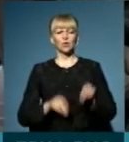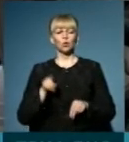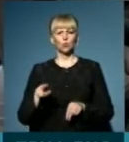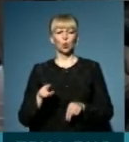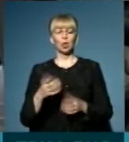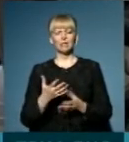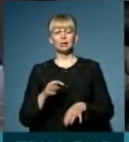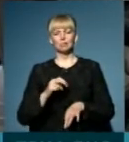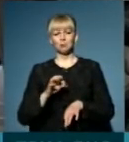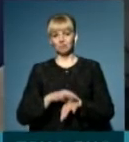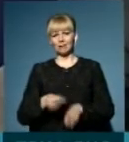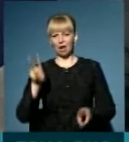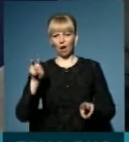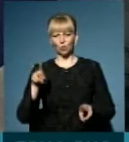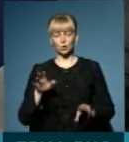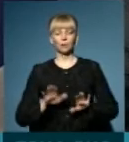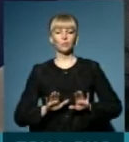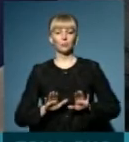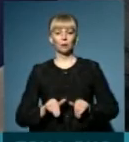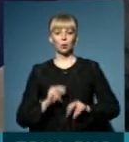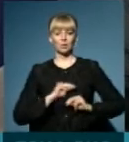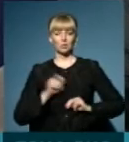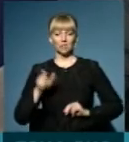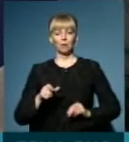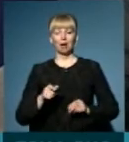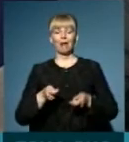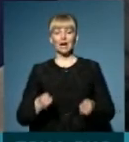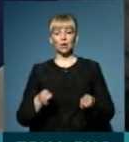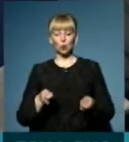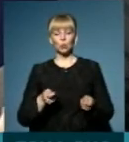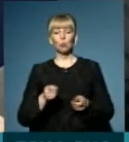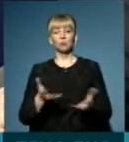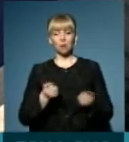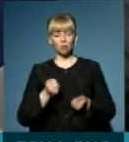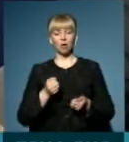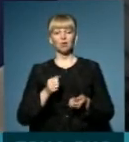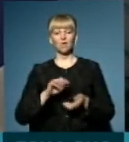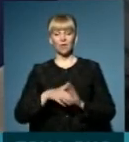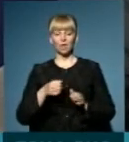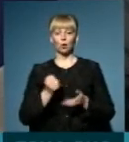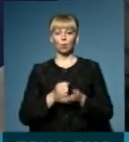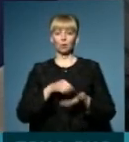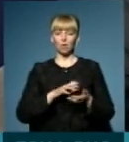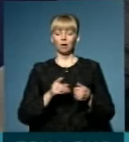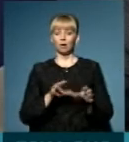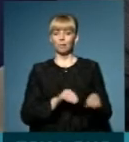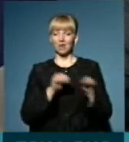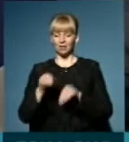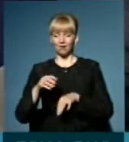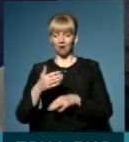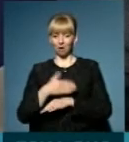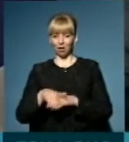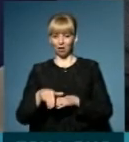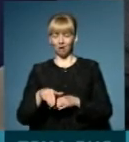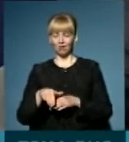що у нього певний діагноз. Потім працівник реєстратури приймає цей виклик, робить запис і переадресує цей виклик лікарю.